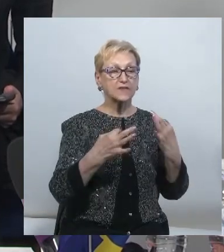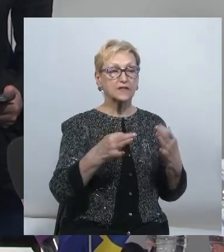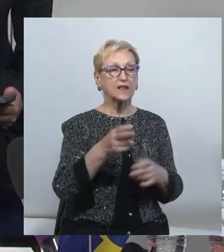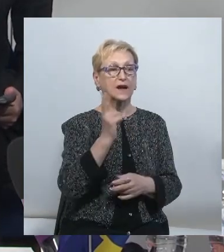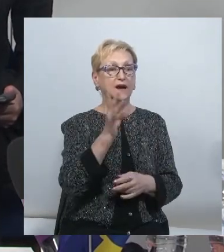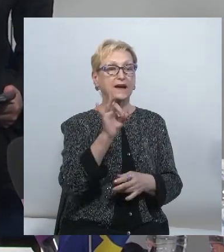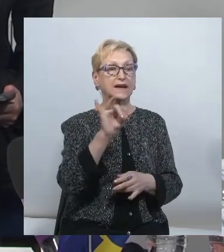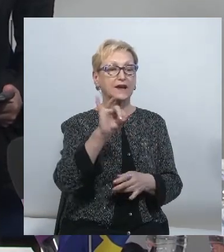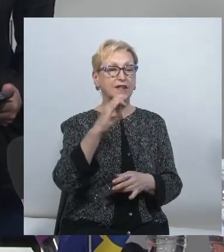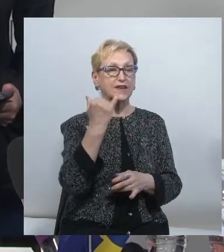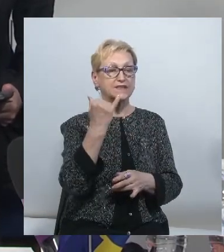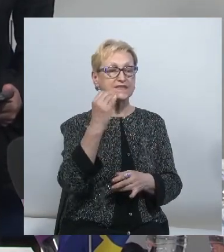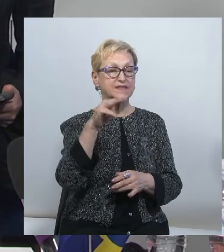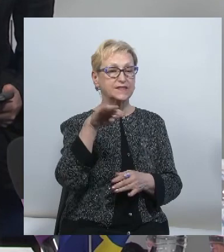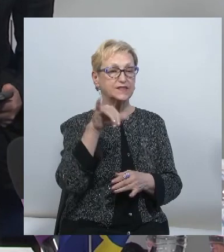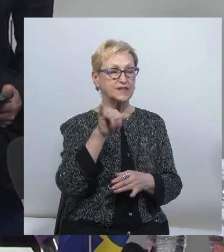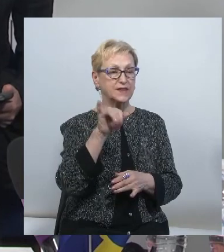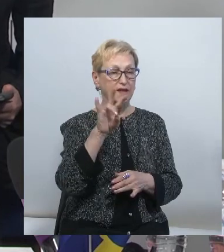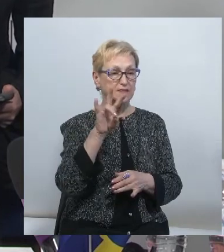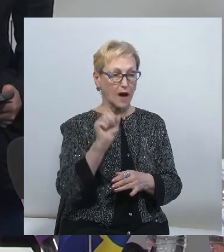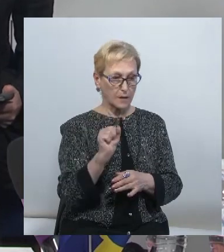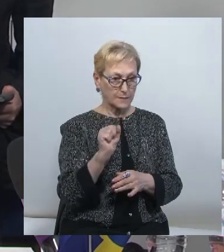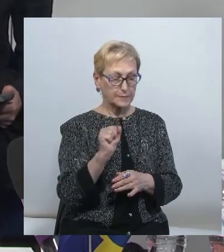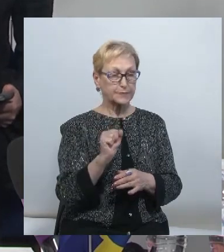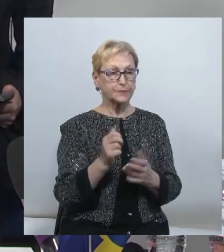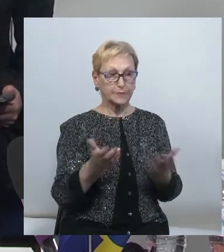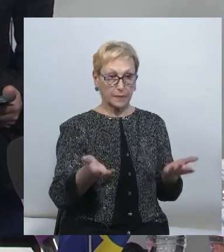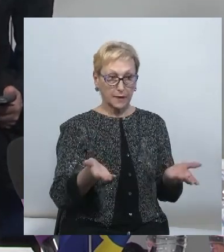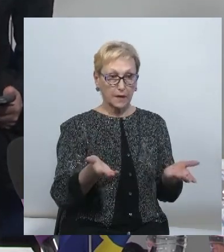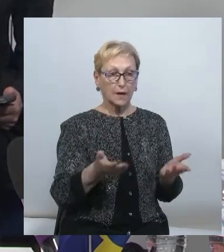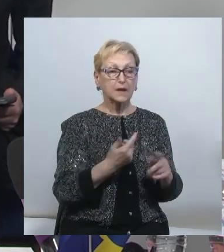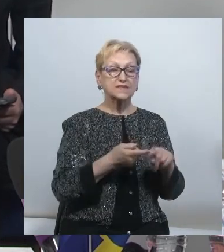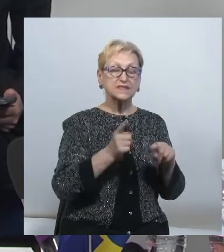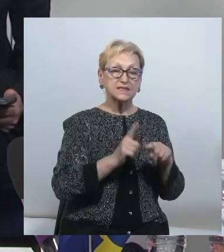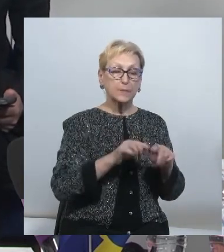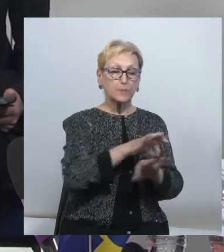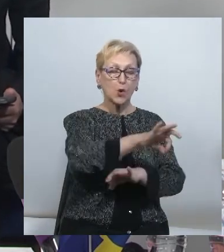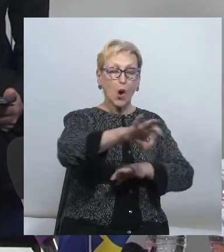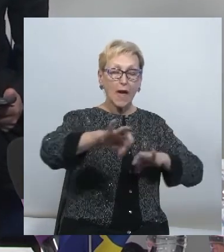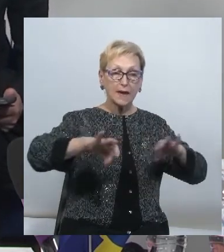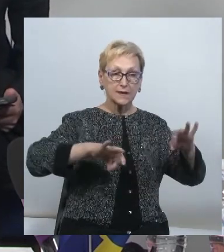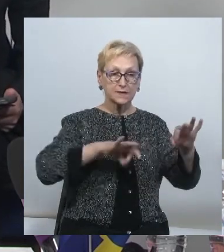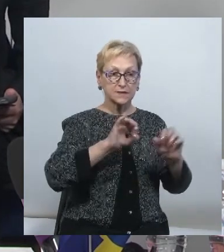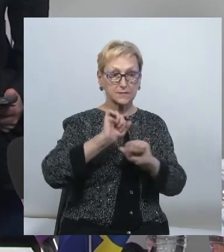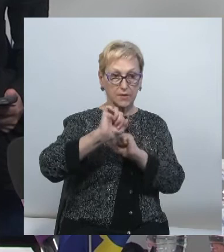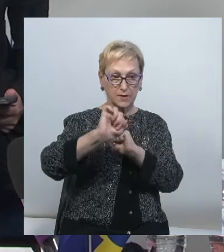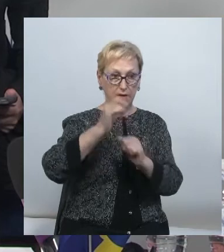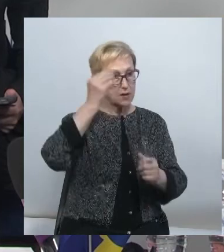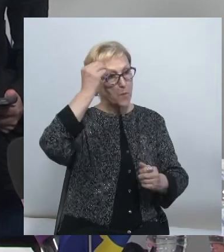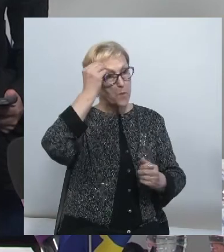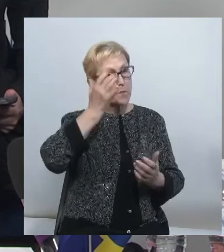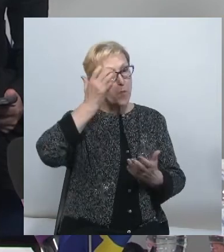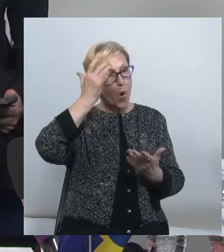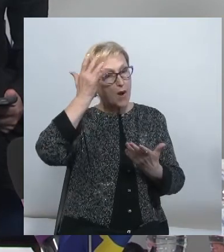в законопроекті про медіа і чи дійсно цей законопроект дозволяє захистити свободу вираження поглядів і, можливо, є якісь